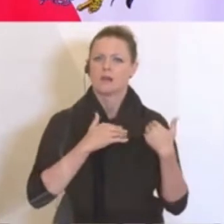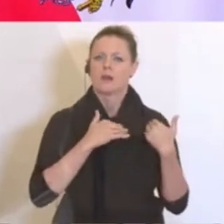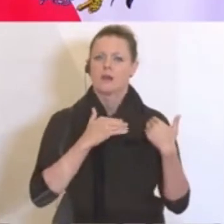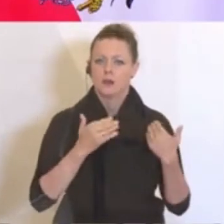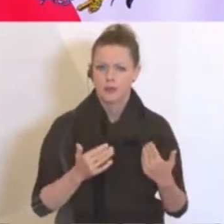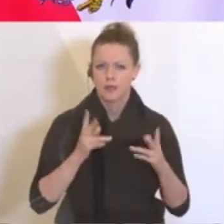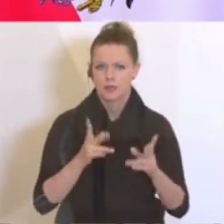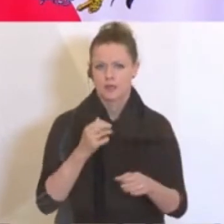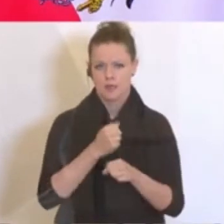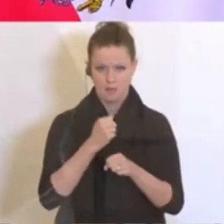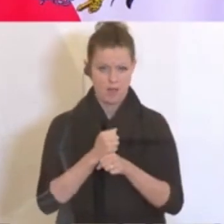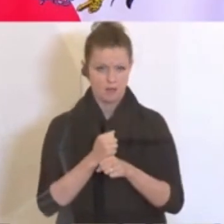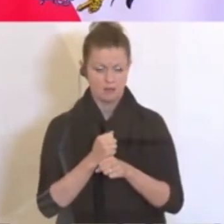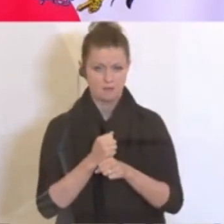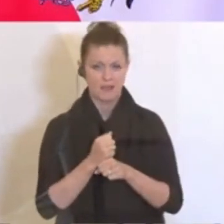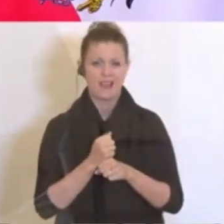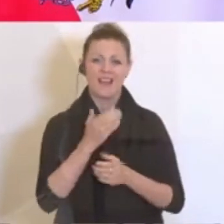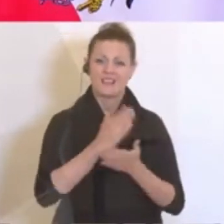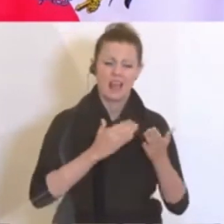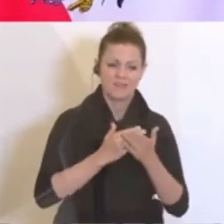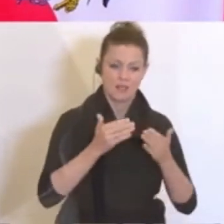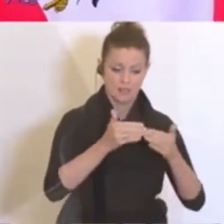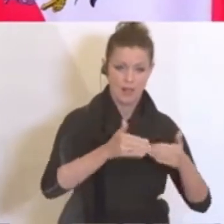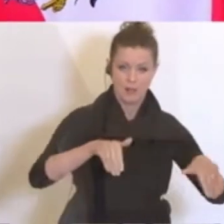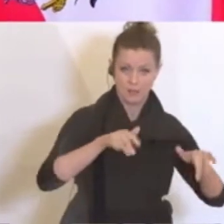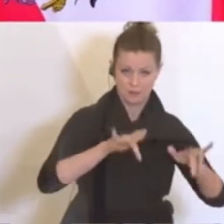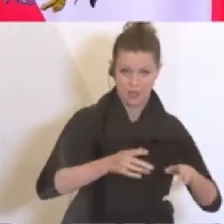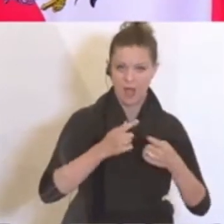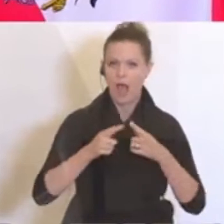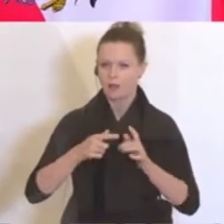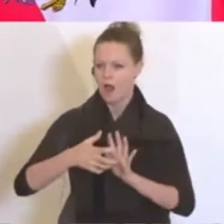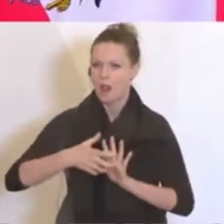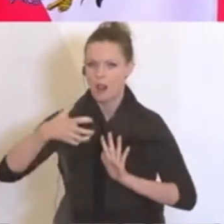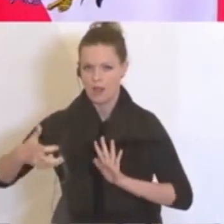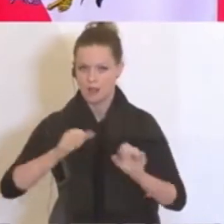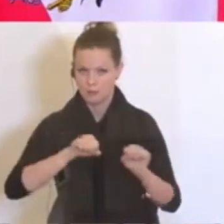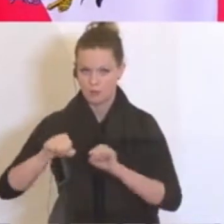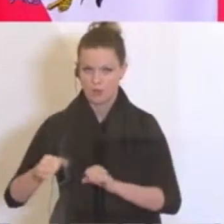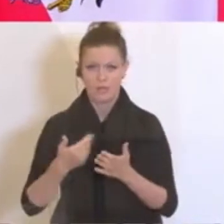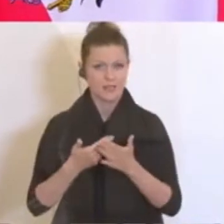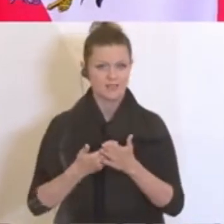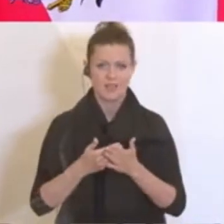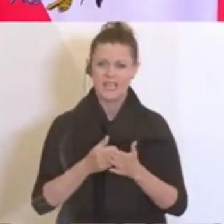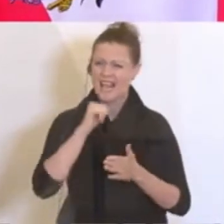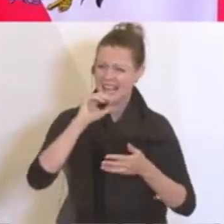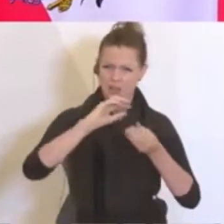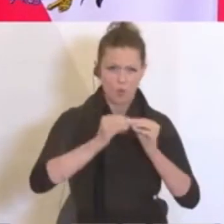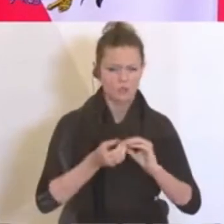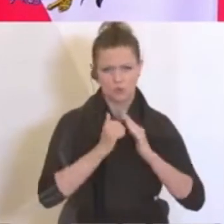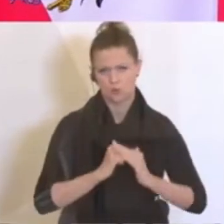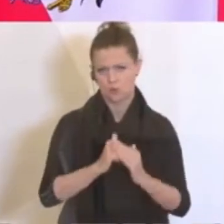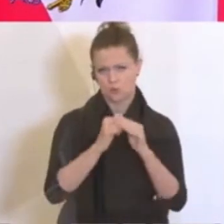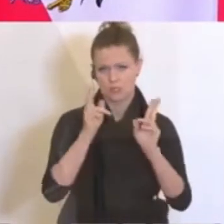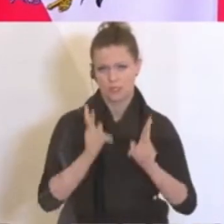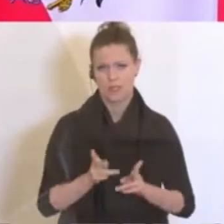begrenzt, manche gehen, manche werden länger gehen. Und auf die Art und Weise kann man auch unkompliziert unterstützen, weil an